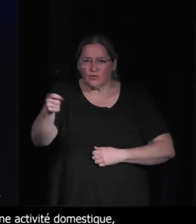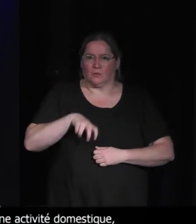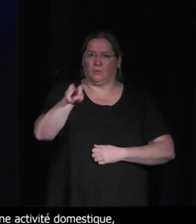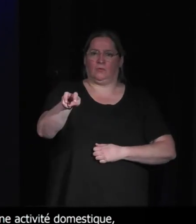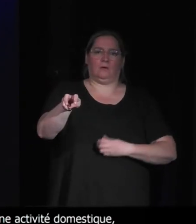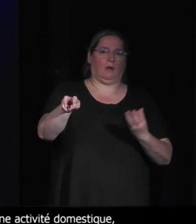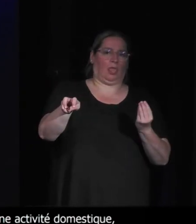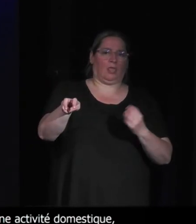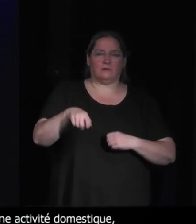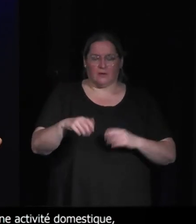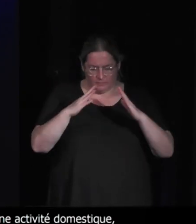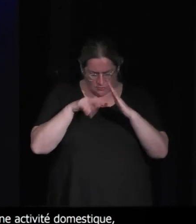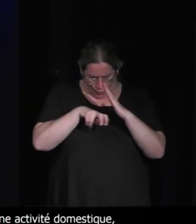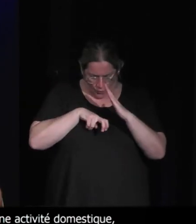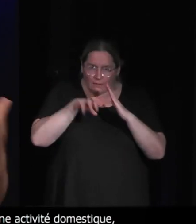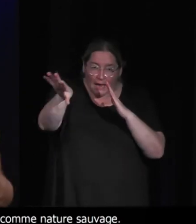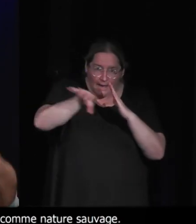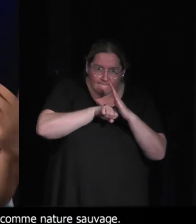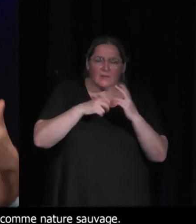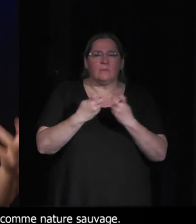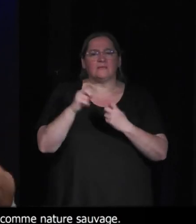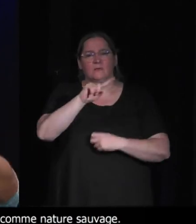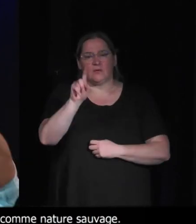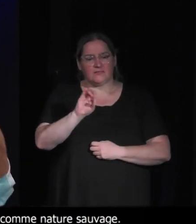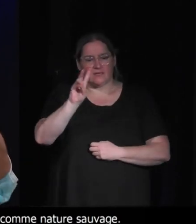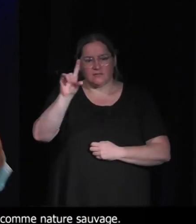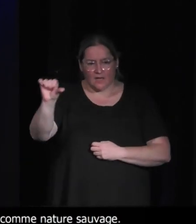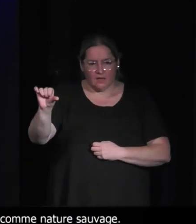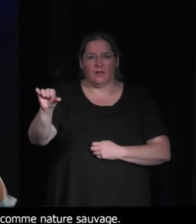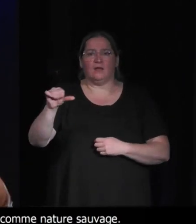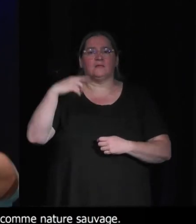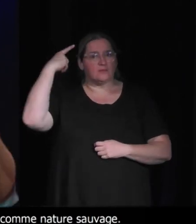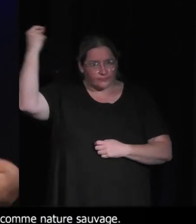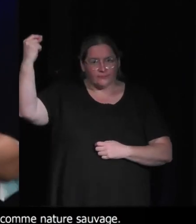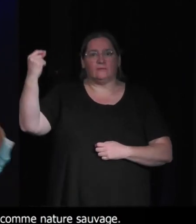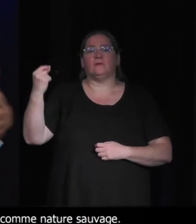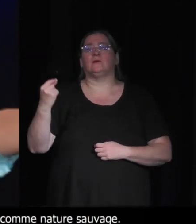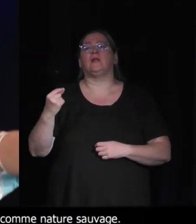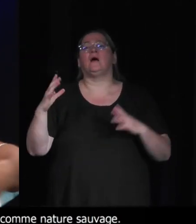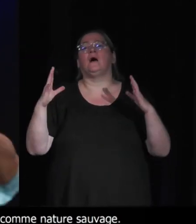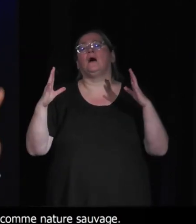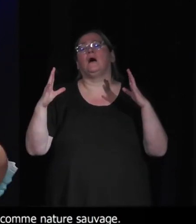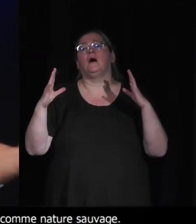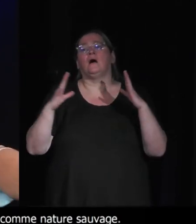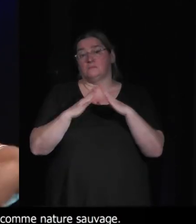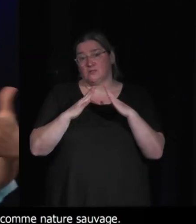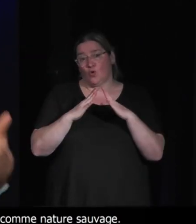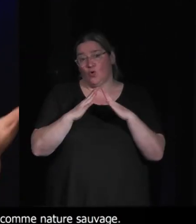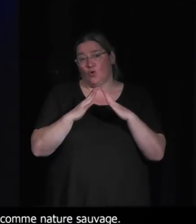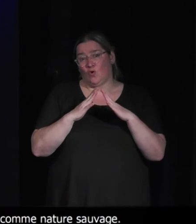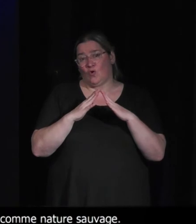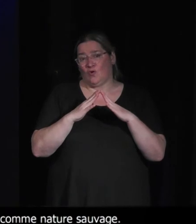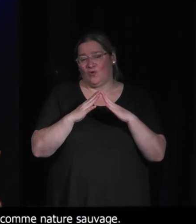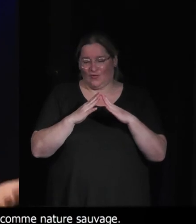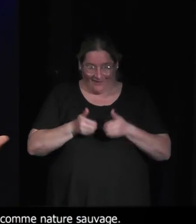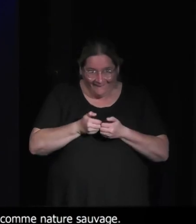raconte ça à propos du design de Zelda, de dire que ça permet de jouer à la maison. les trajets qu'il faisait enfant dans les